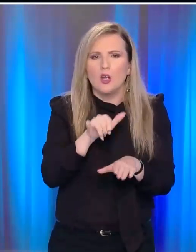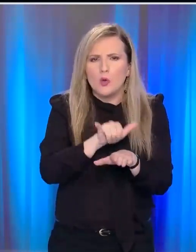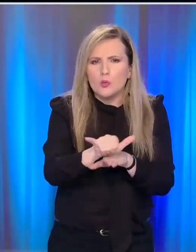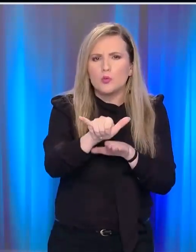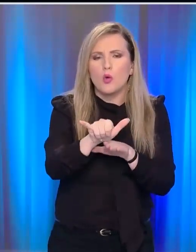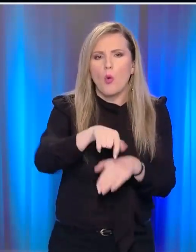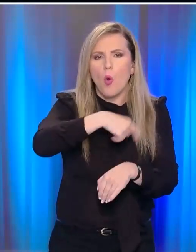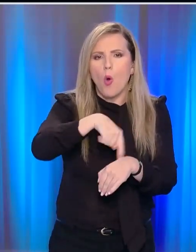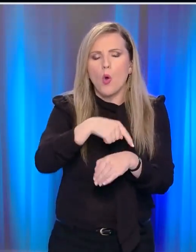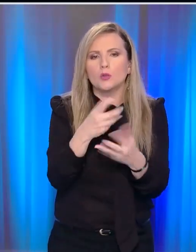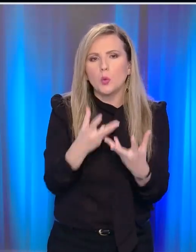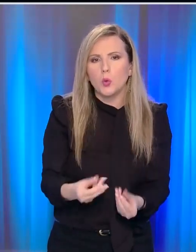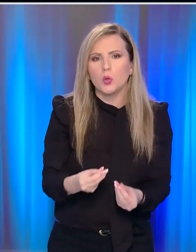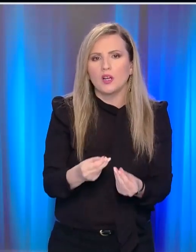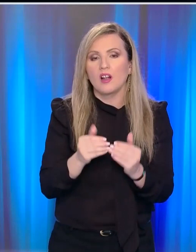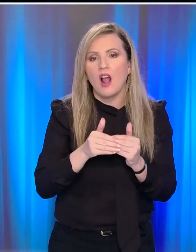ώρες.